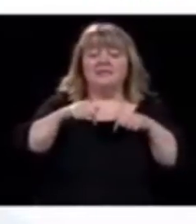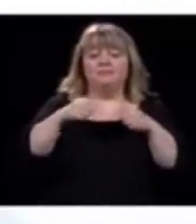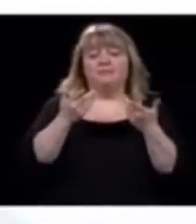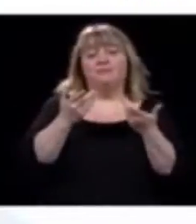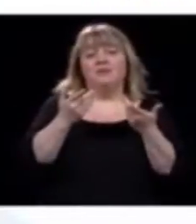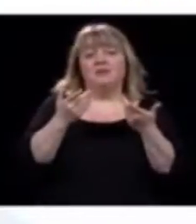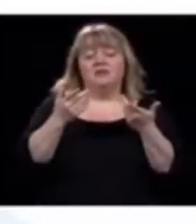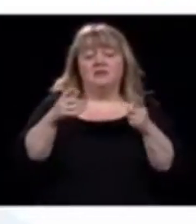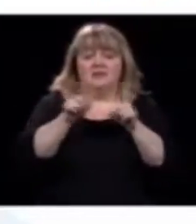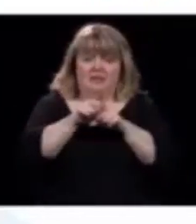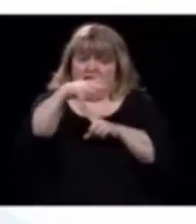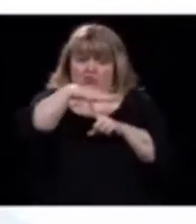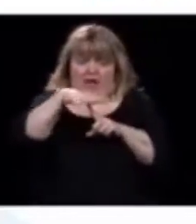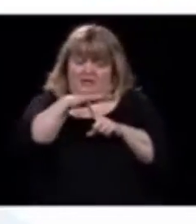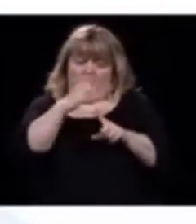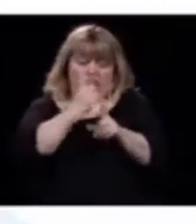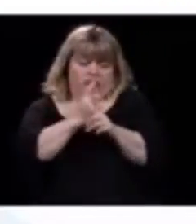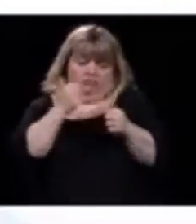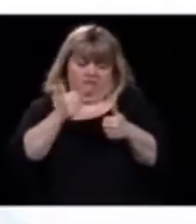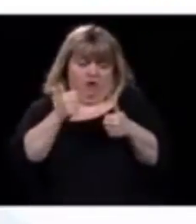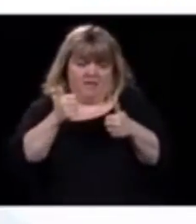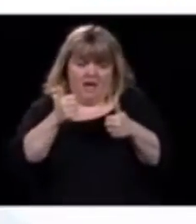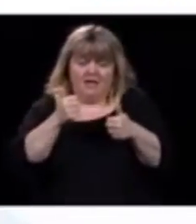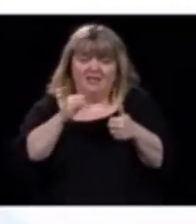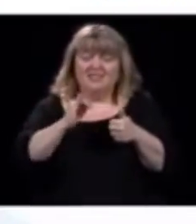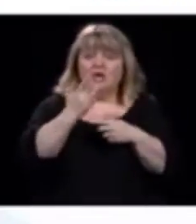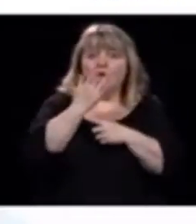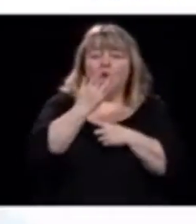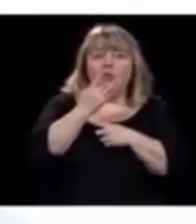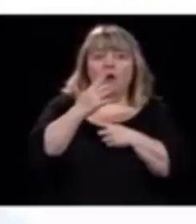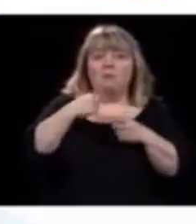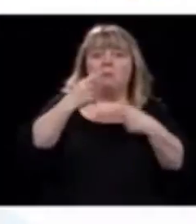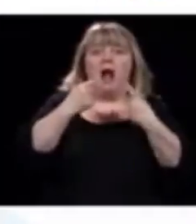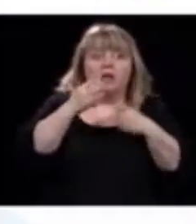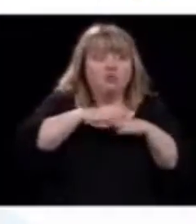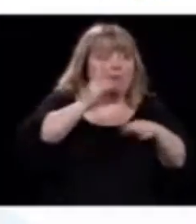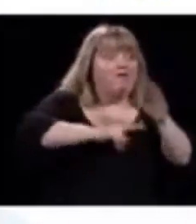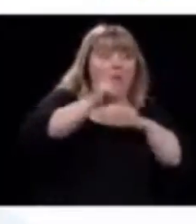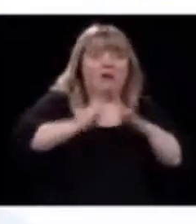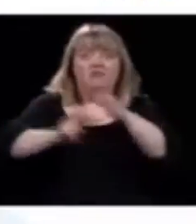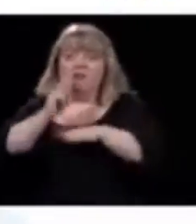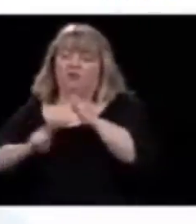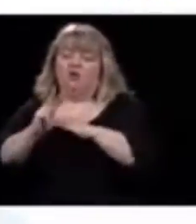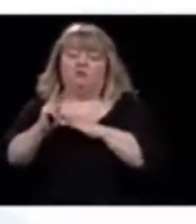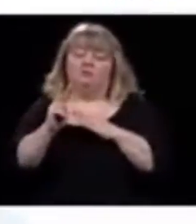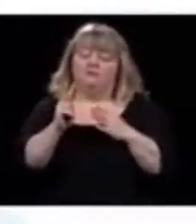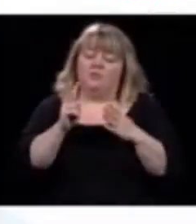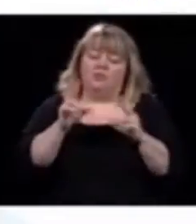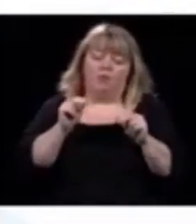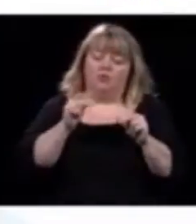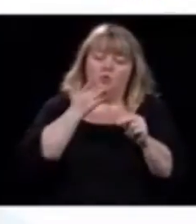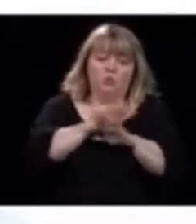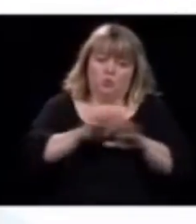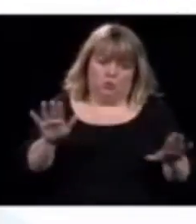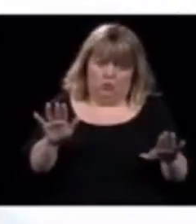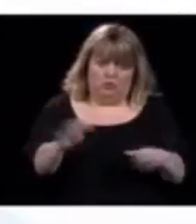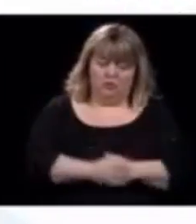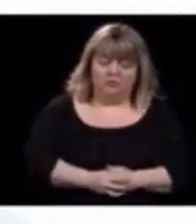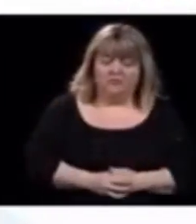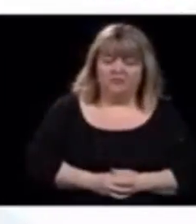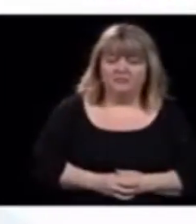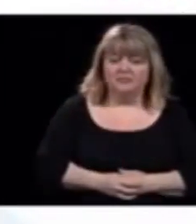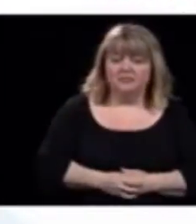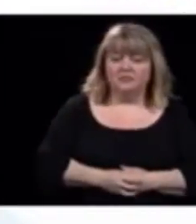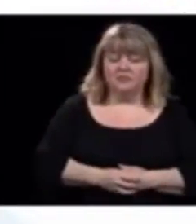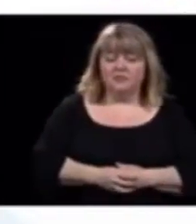adéquate. Puis si vous voulez qu'on s'enfarge dans les scénarios, on va s'enfarger, mais on fera pas ça ici. Une dernière question à Franck. Juste